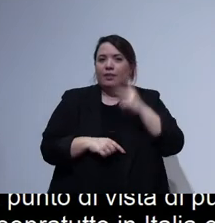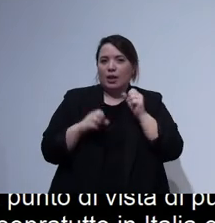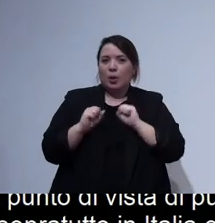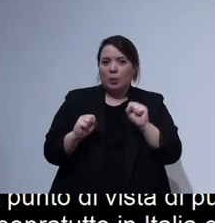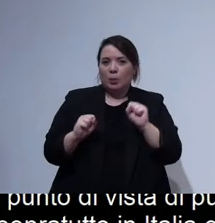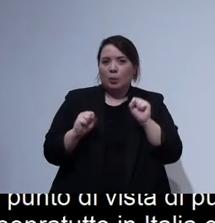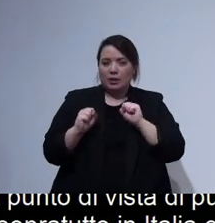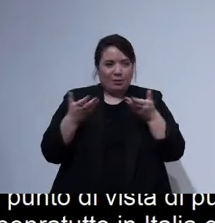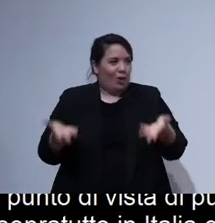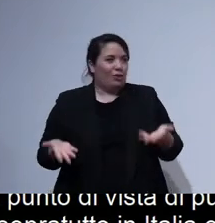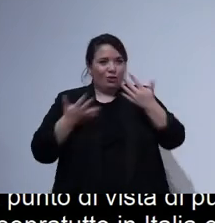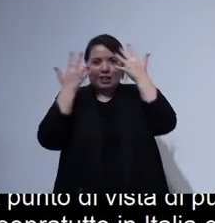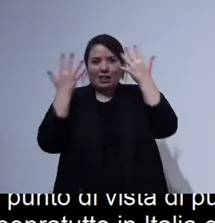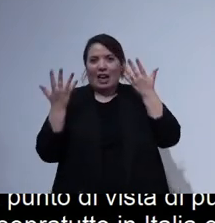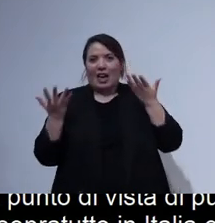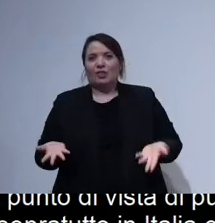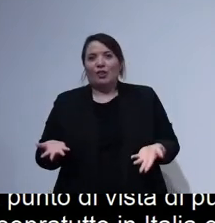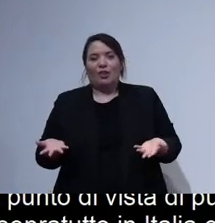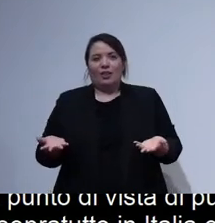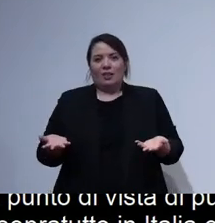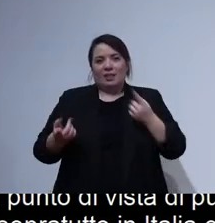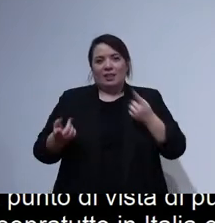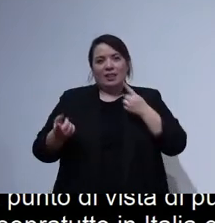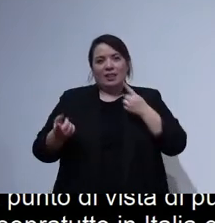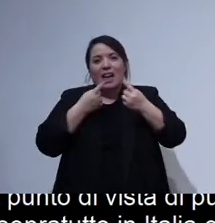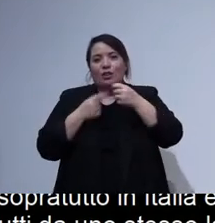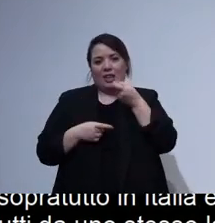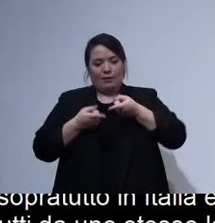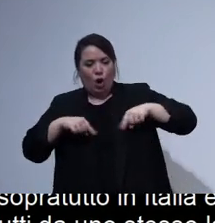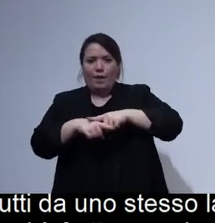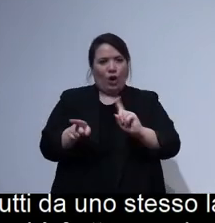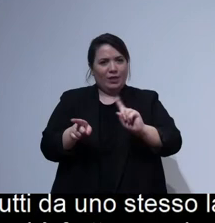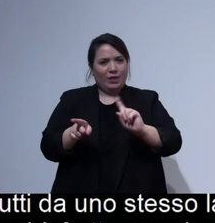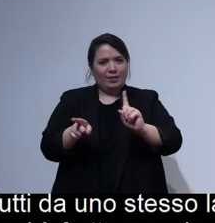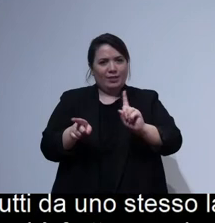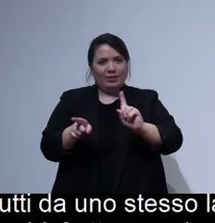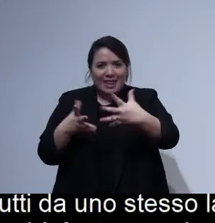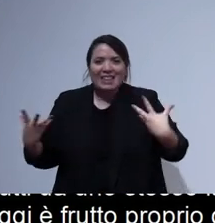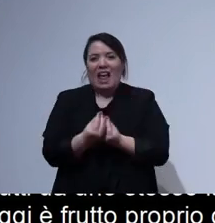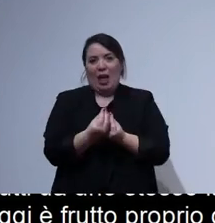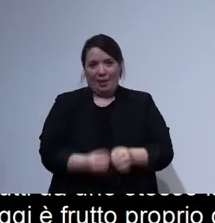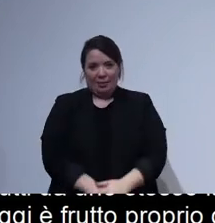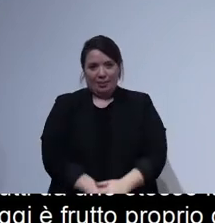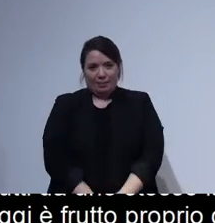oggi è frutto proprio di questo dialogo per noi